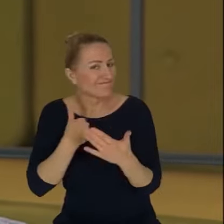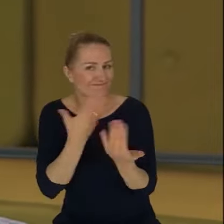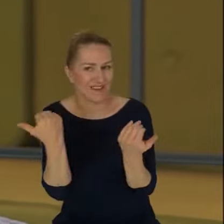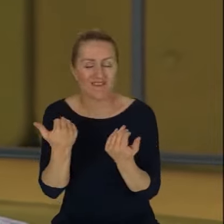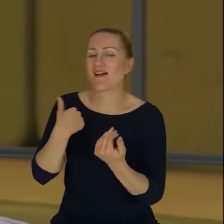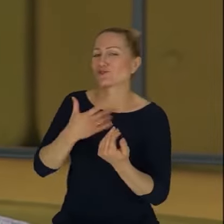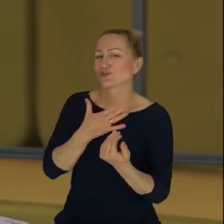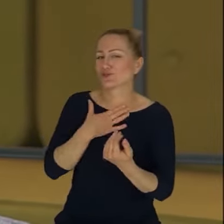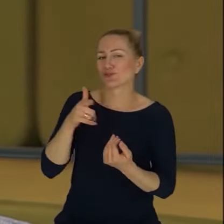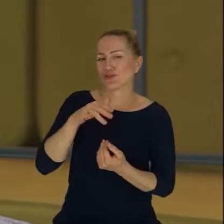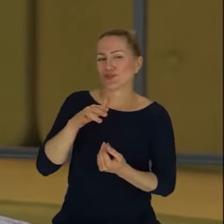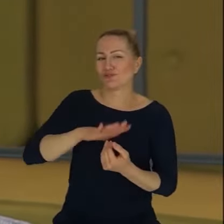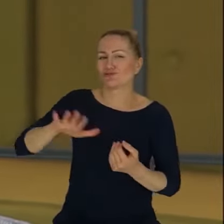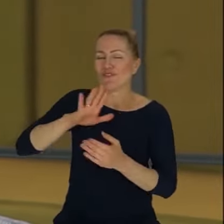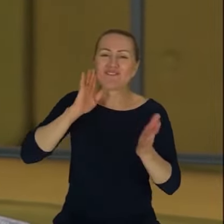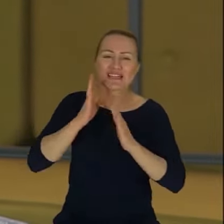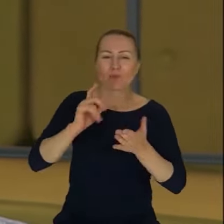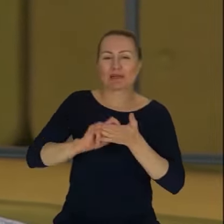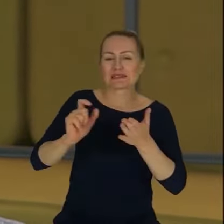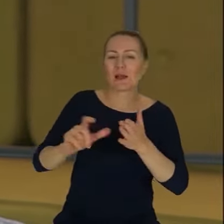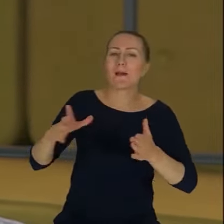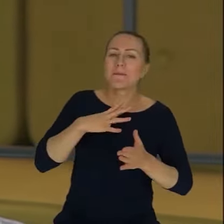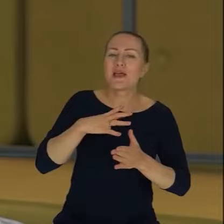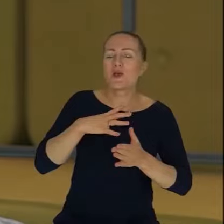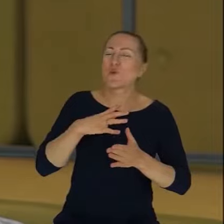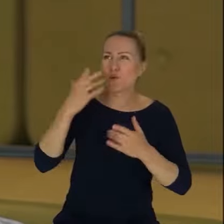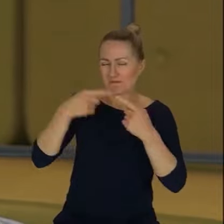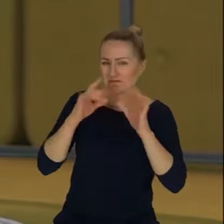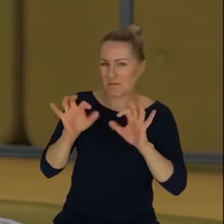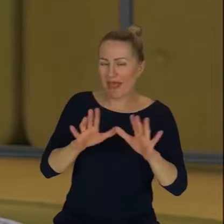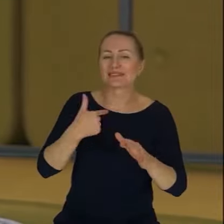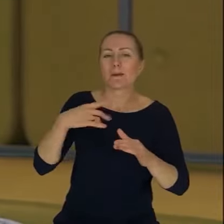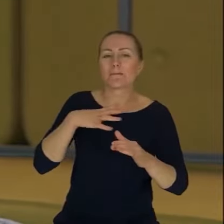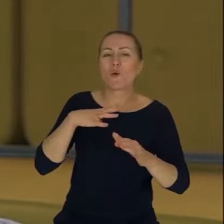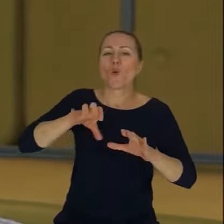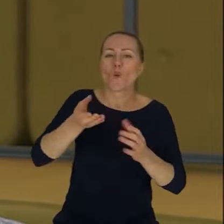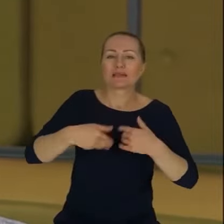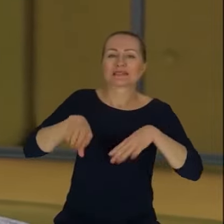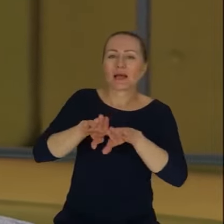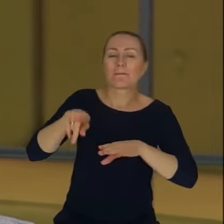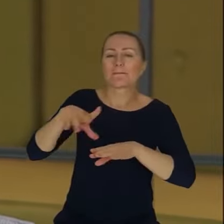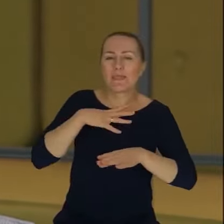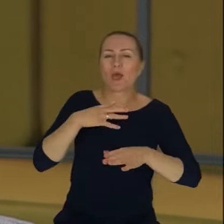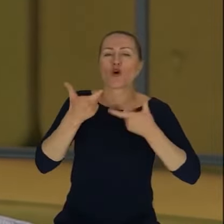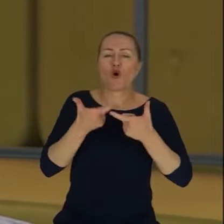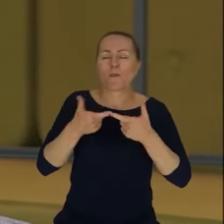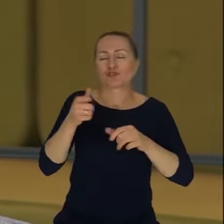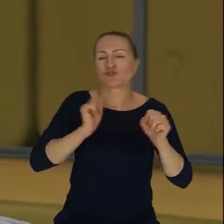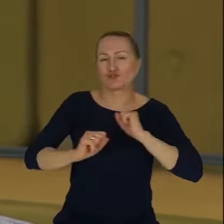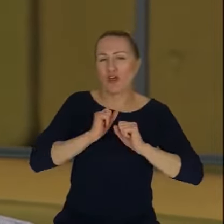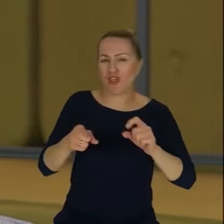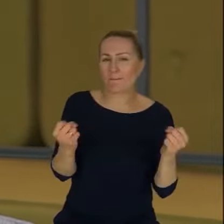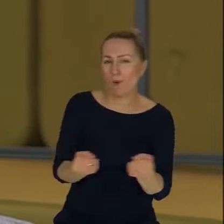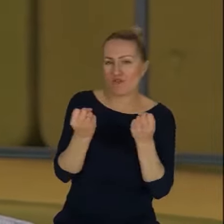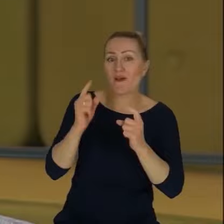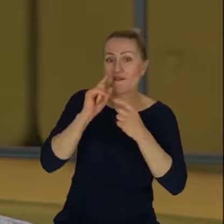fajną przestrzeń, grupę zamkniętą, kiedy prowadziłem 8 minut motywacji i tam dołączały osoby, które faktycznie chciały tego, w czym ja